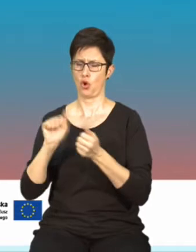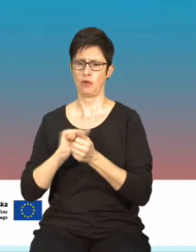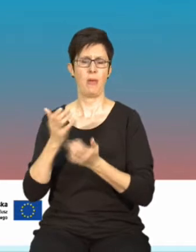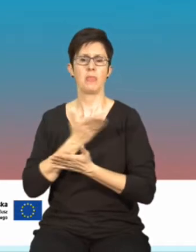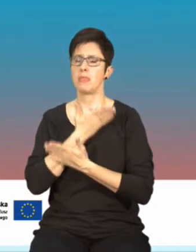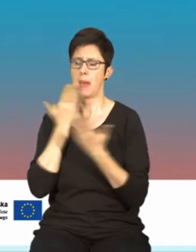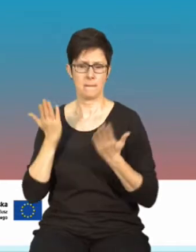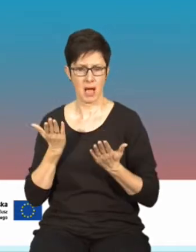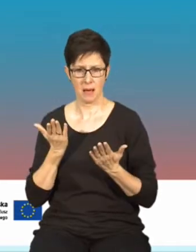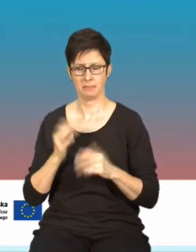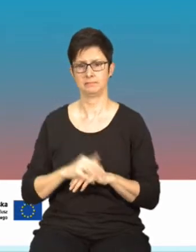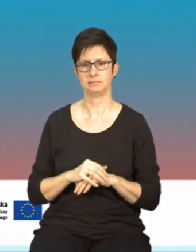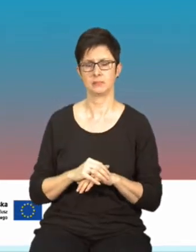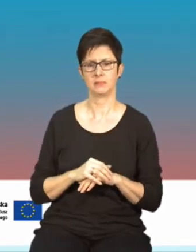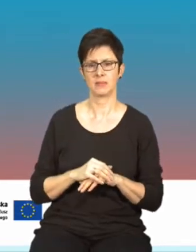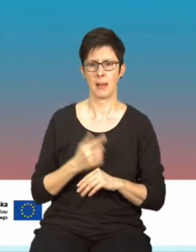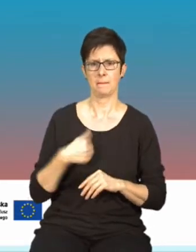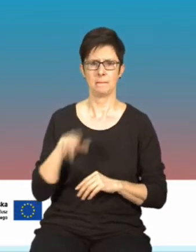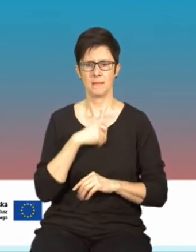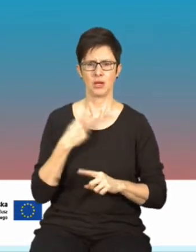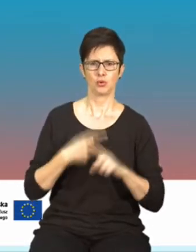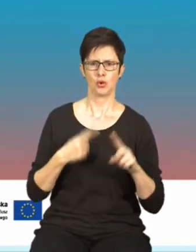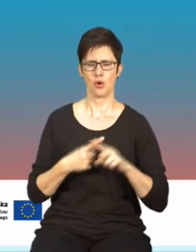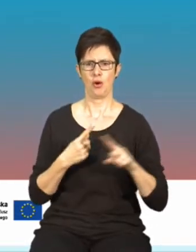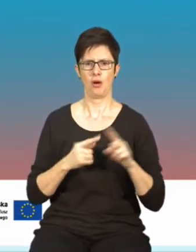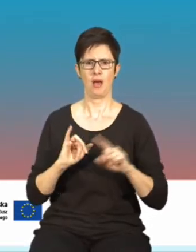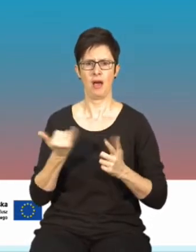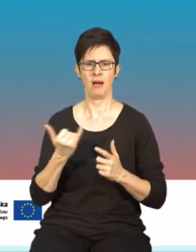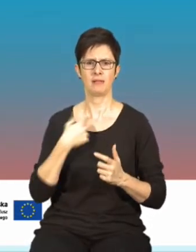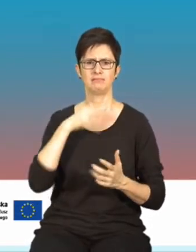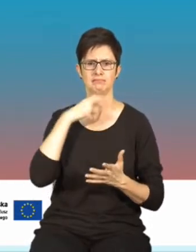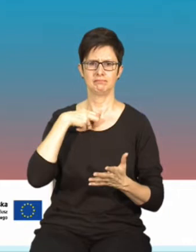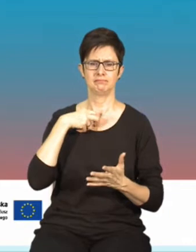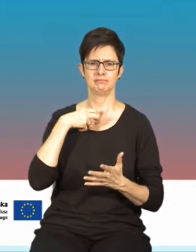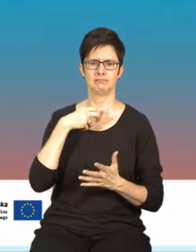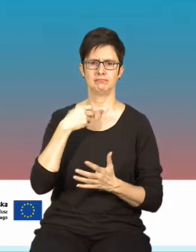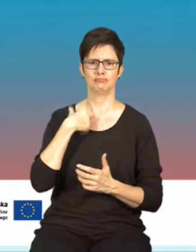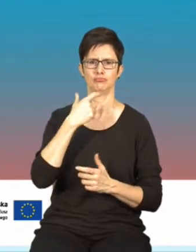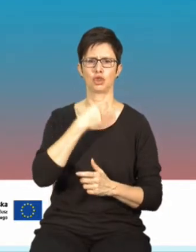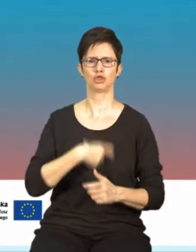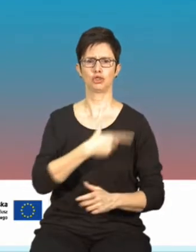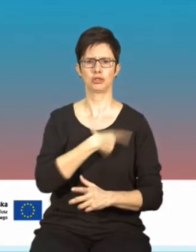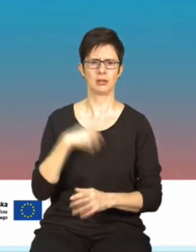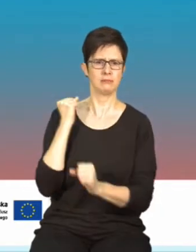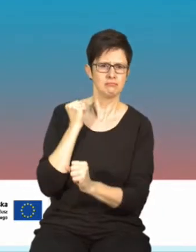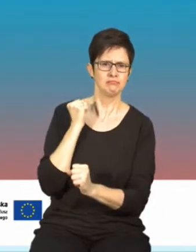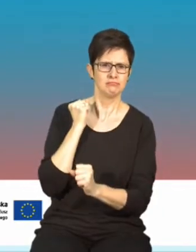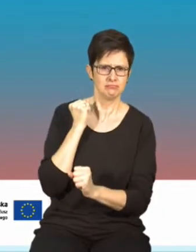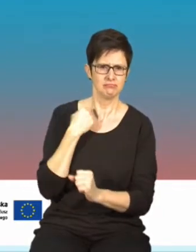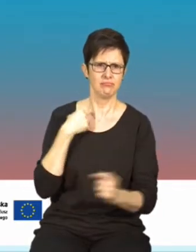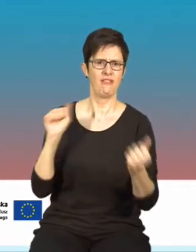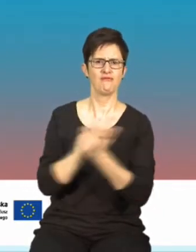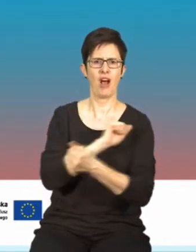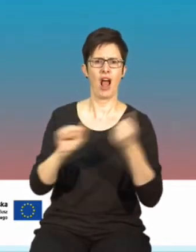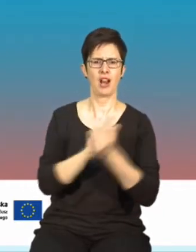no jesteśmy trochę jak krzyżowcy na krucjacie, którzy też szli do boju